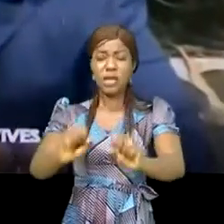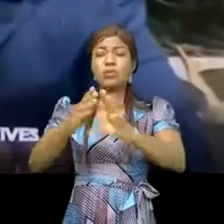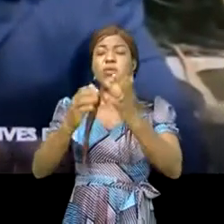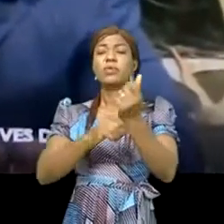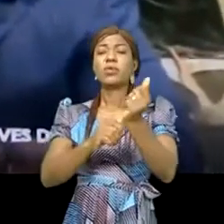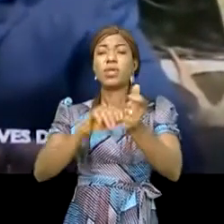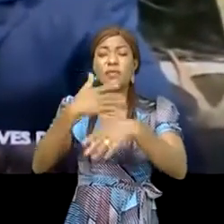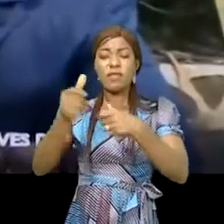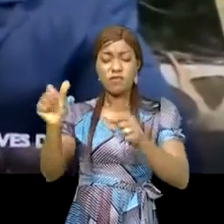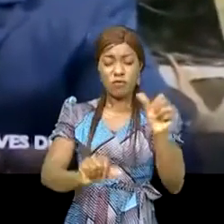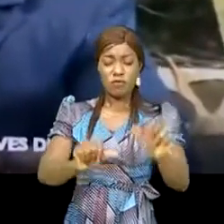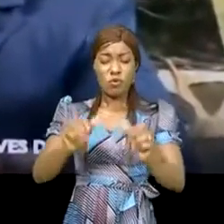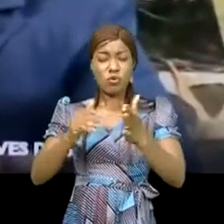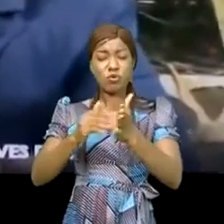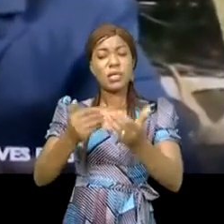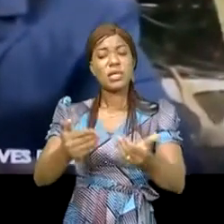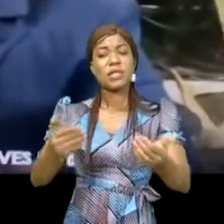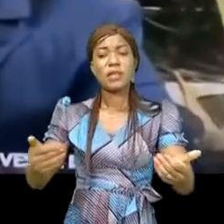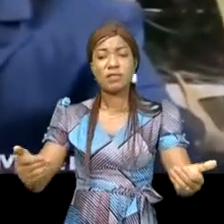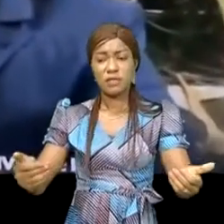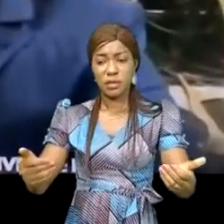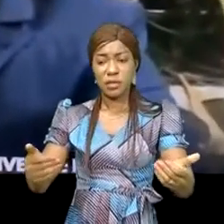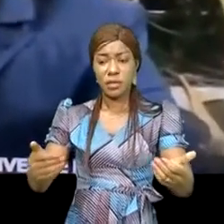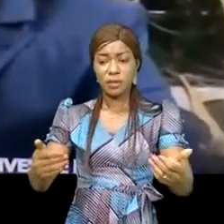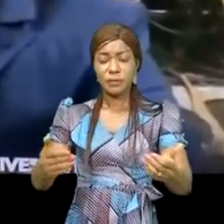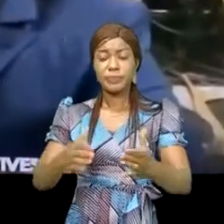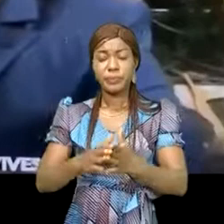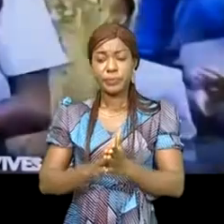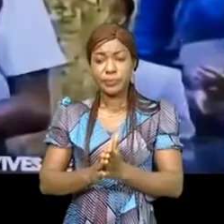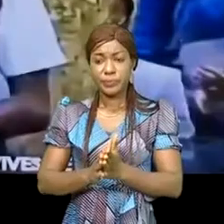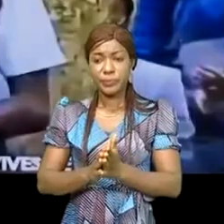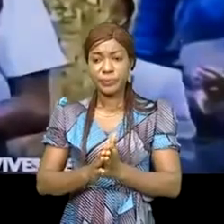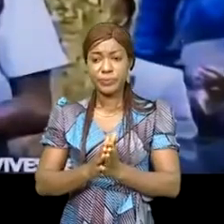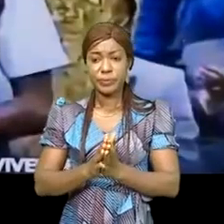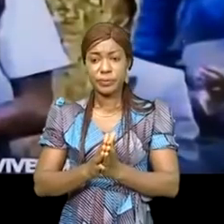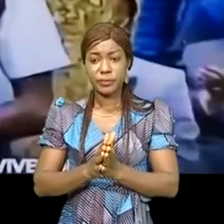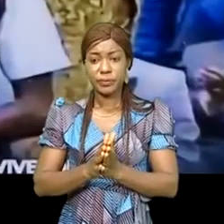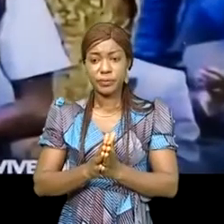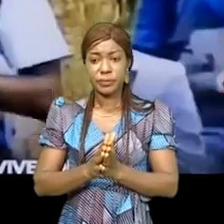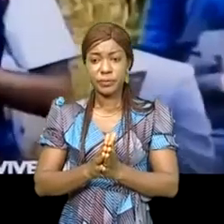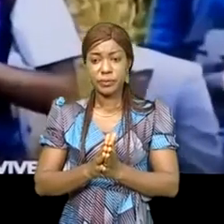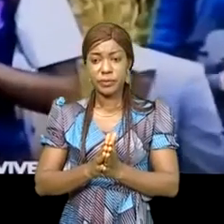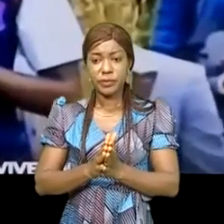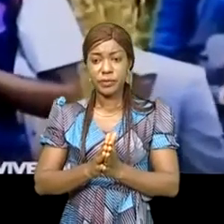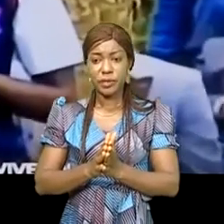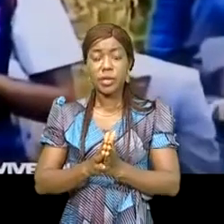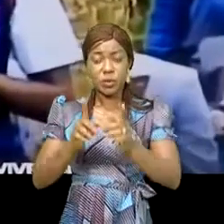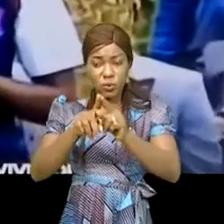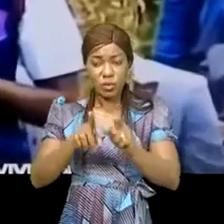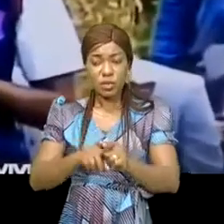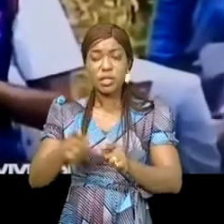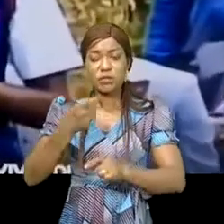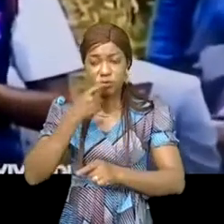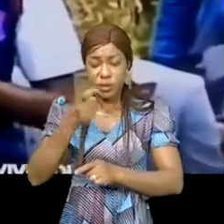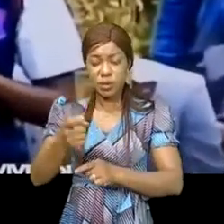sanctionner ceux qui ont porté la main sur les enfants. Merci, Papa Président. Et j'aimerais que vous dites